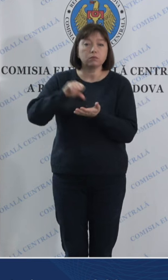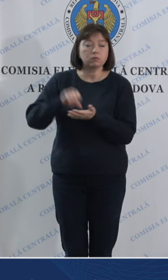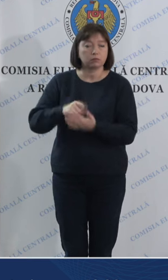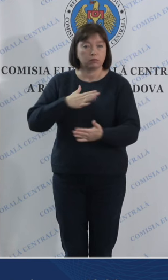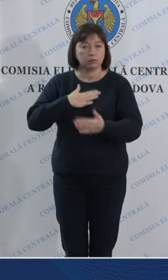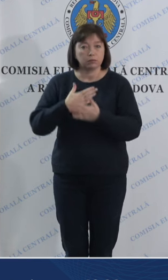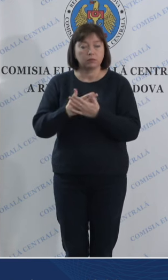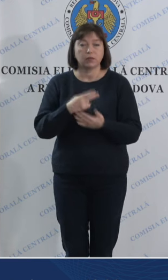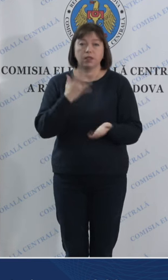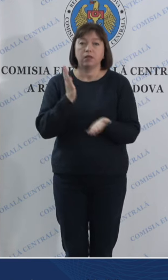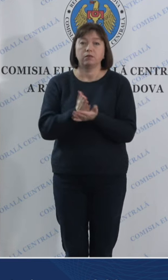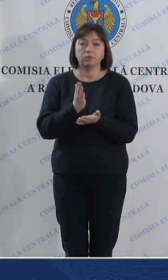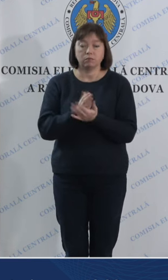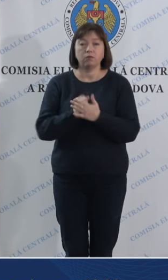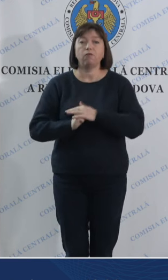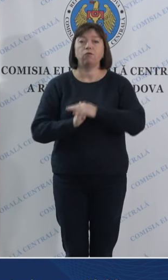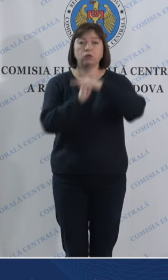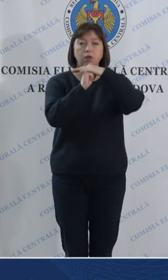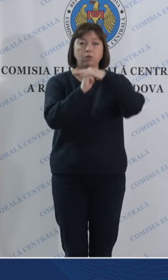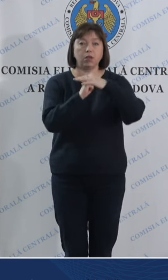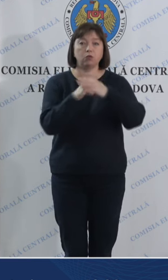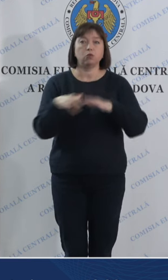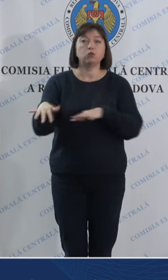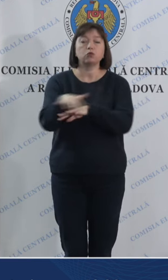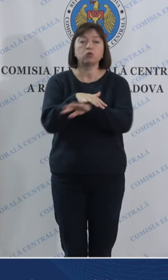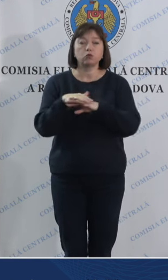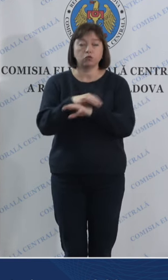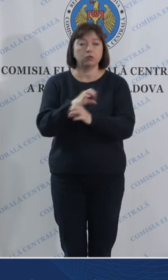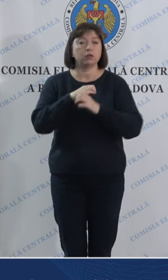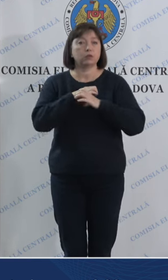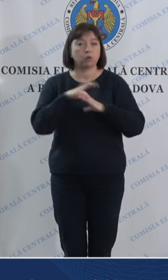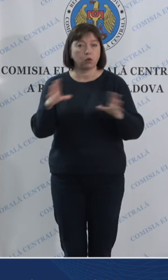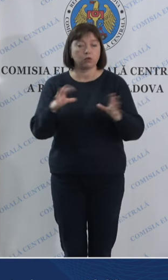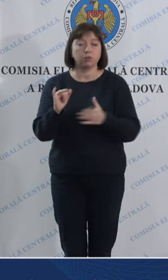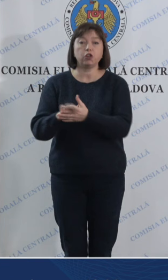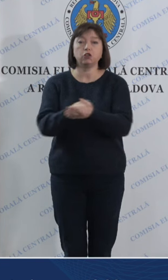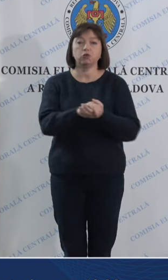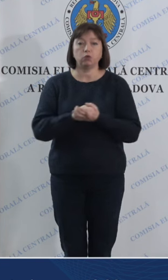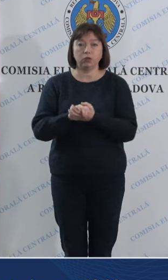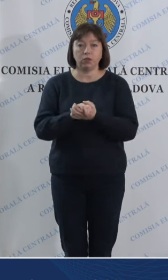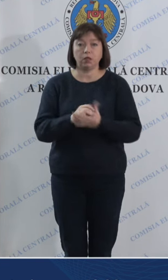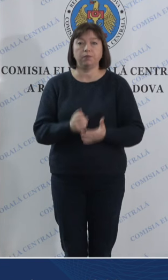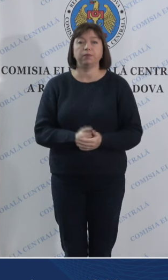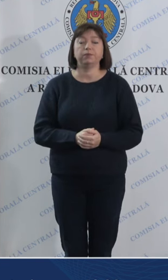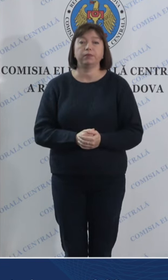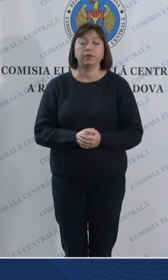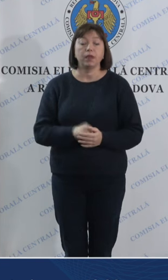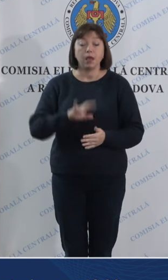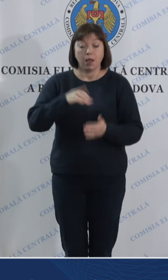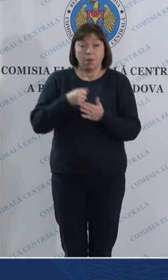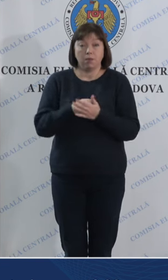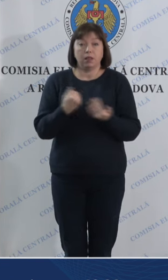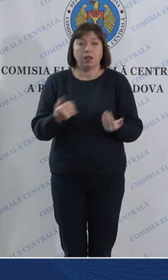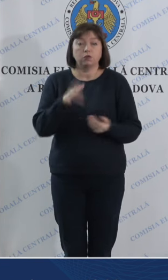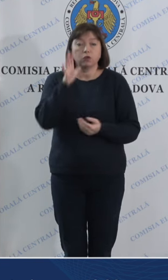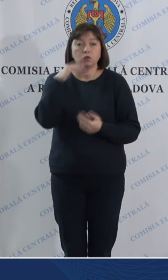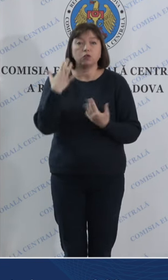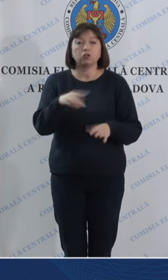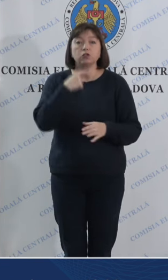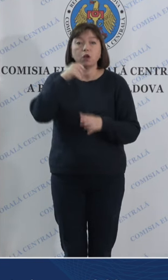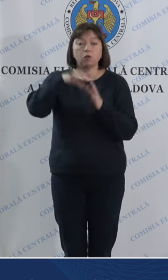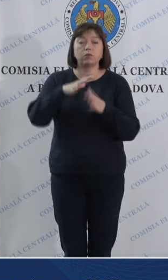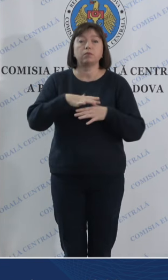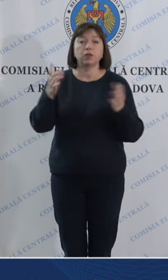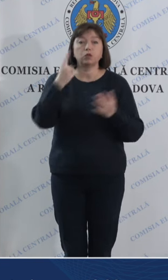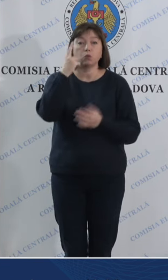reprezintă fundamentul unei societăți prospere și unite. Până la această oră au votat